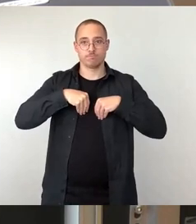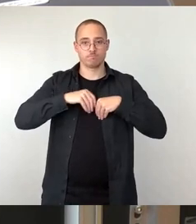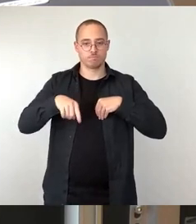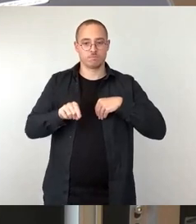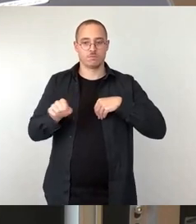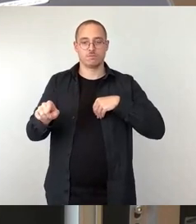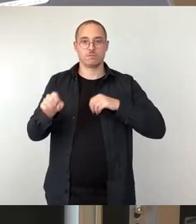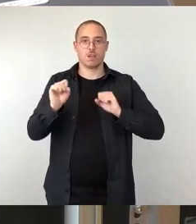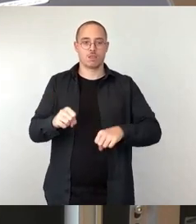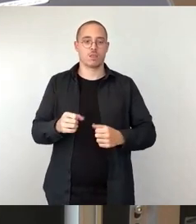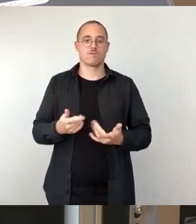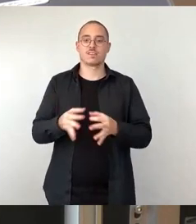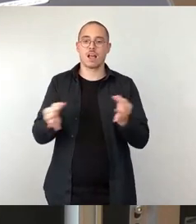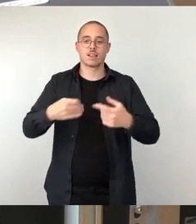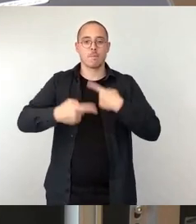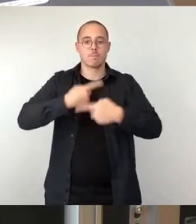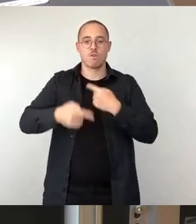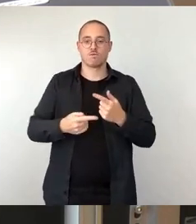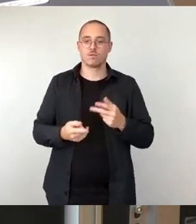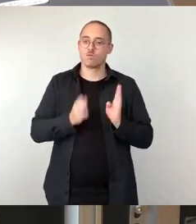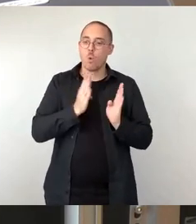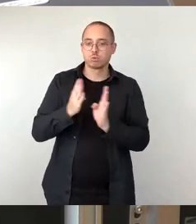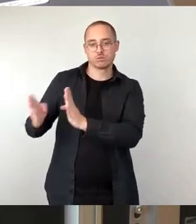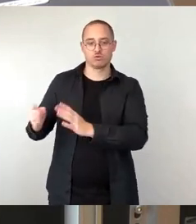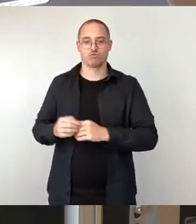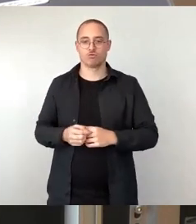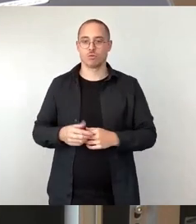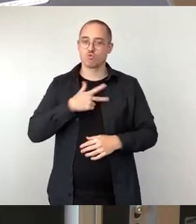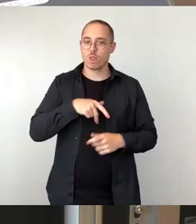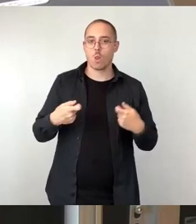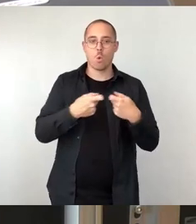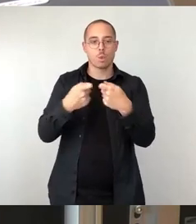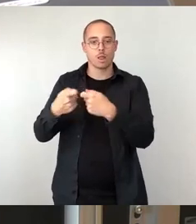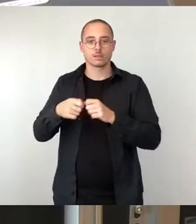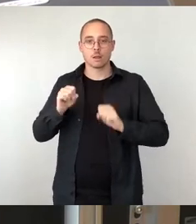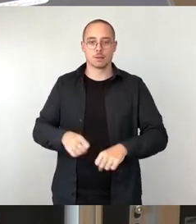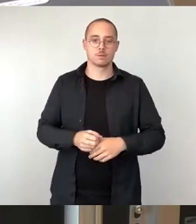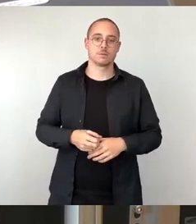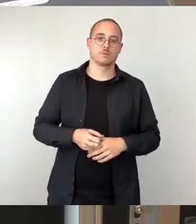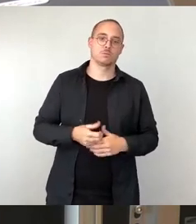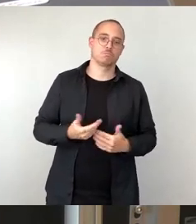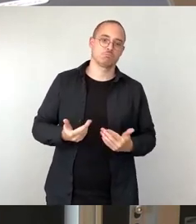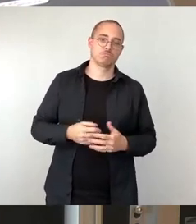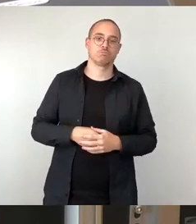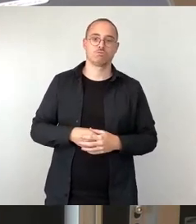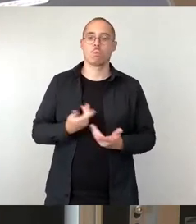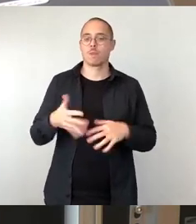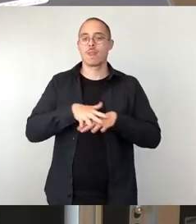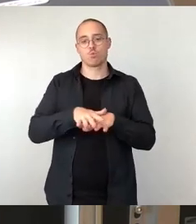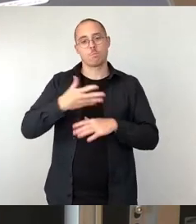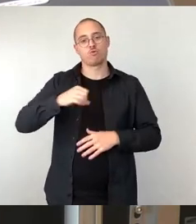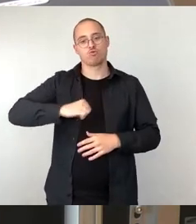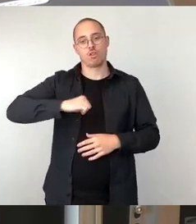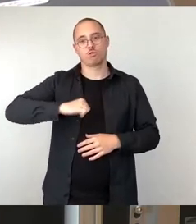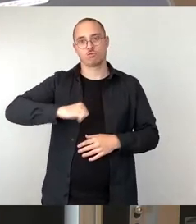schafft soziale Kontakte zu knüpfen und beschleunigt die Integration. Es braucht Arbeitsgelegenheiten in